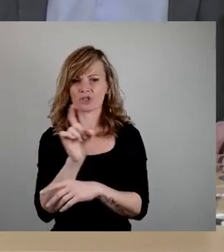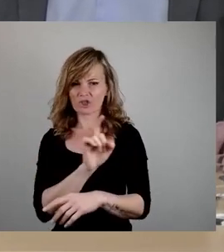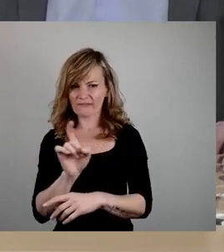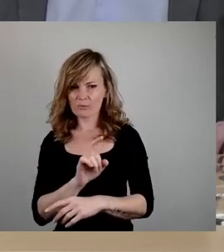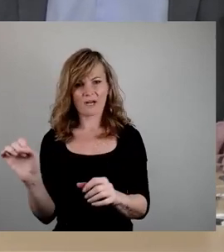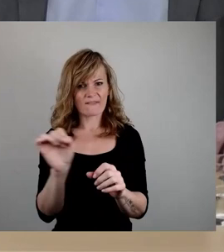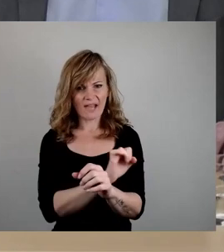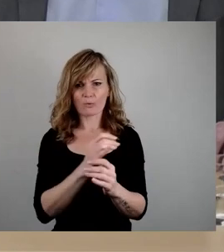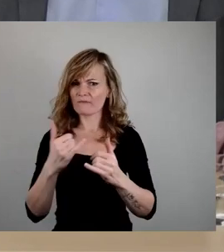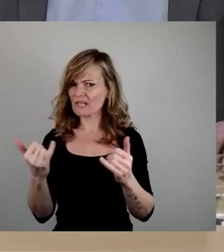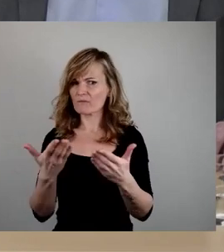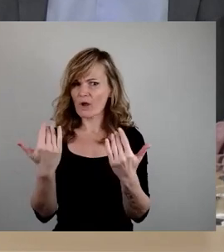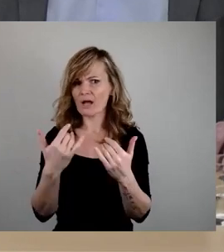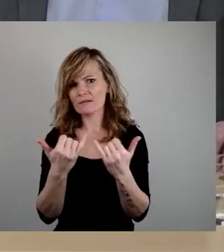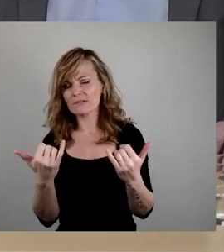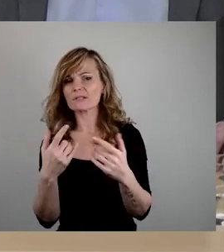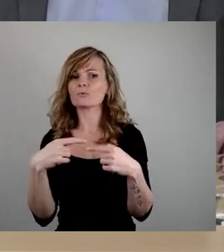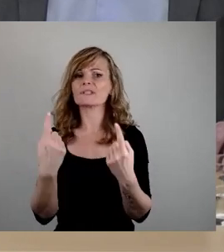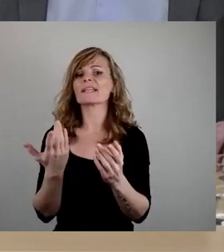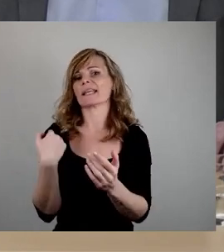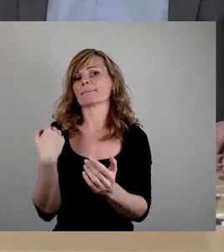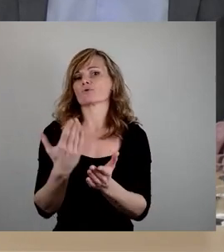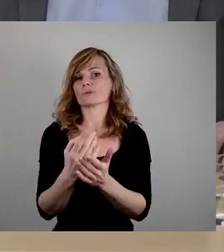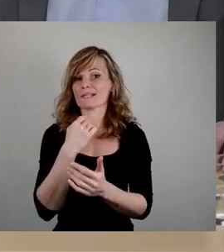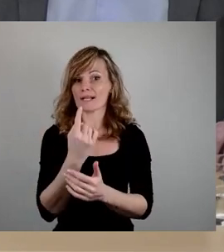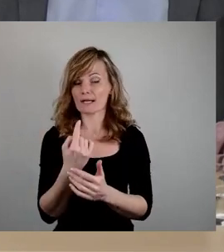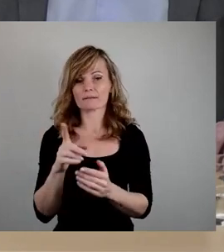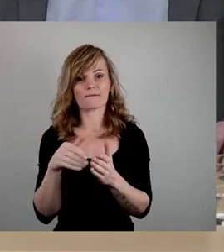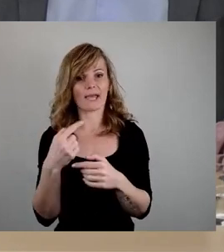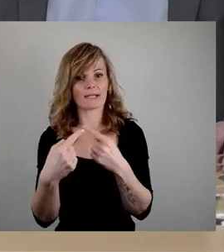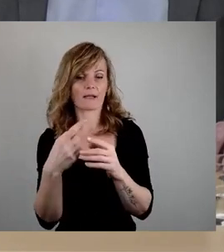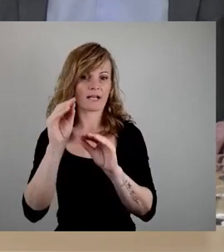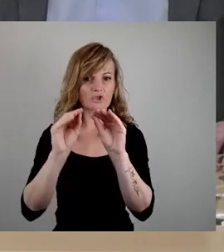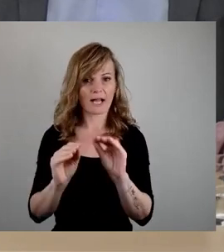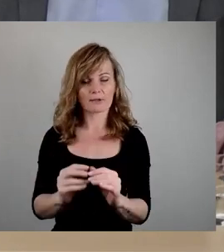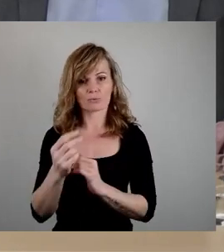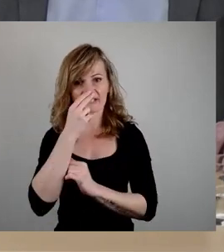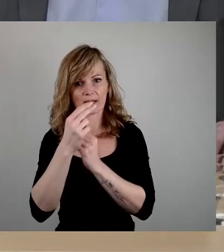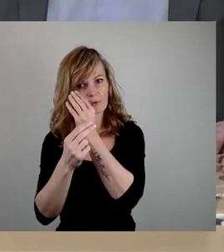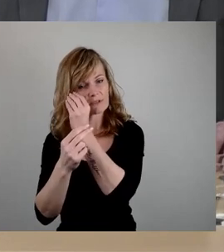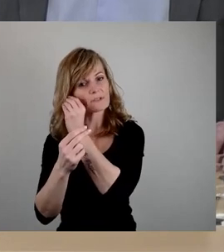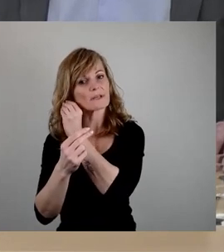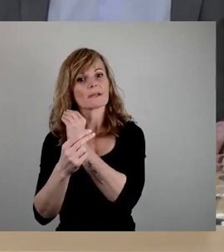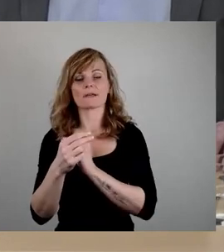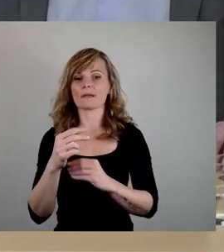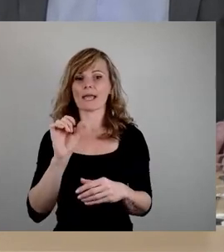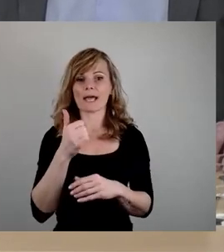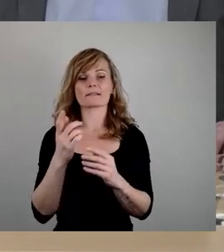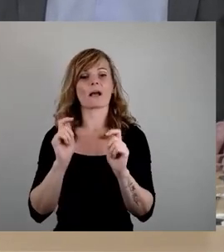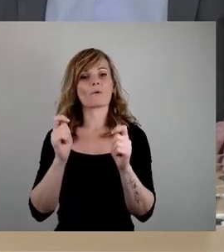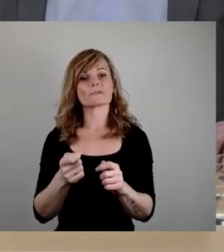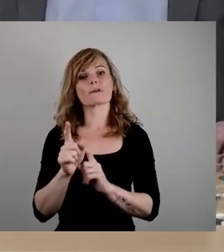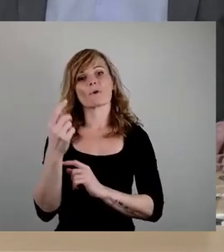ist. Und wir gehen ja dann, und das habe ich ja schon gesagt, zum weiteren Gestaltung wird Erstauftrag auch an den Beirat für